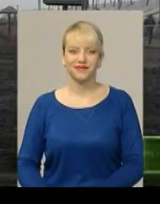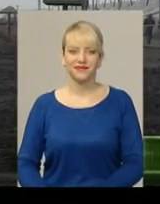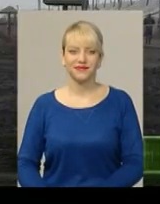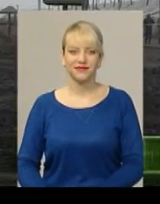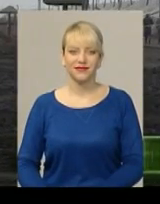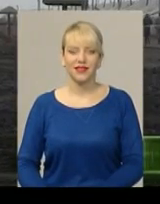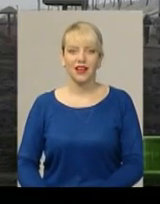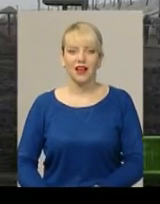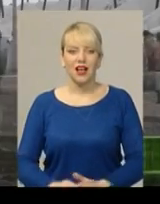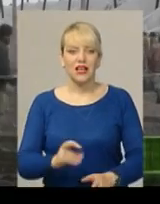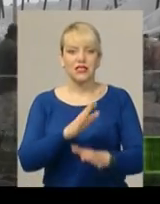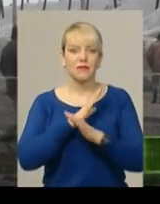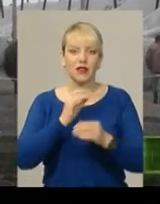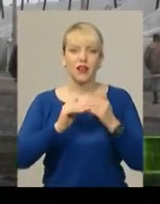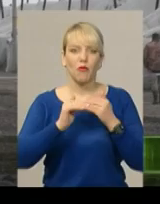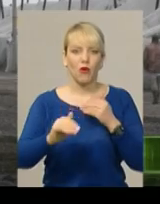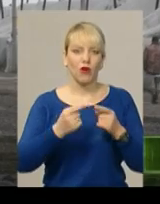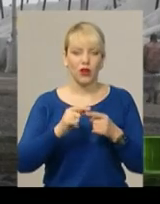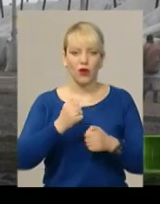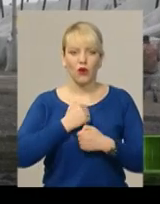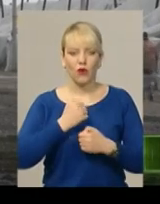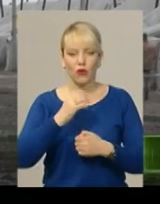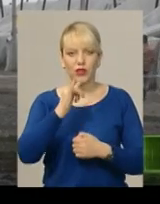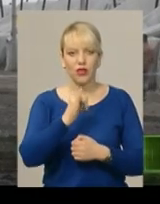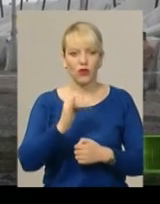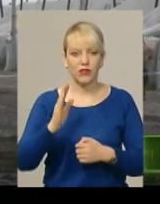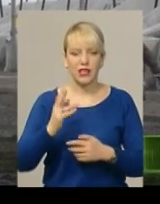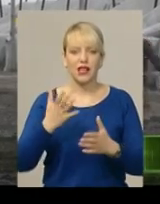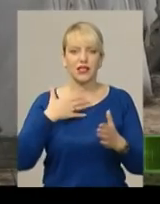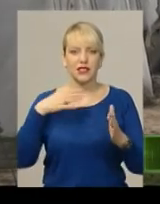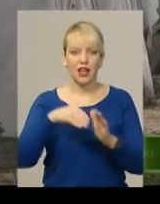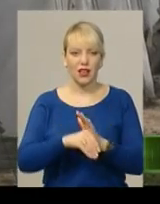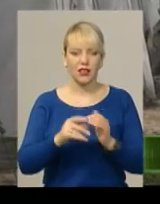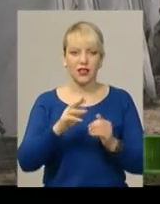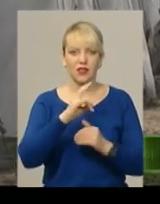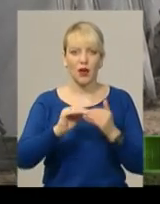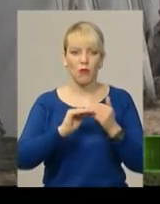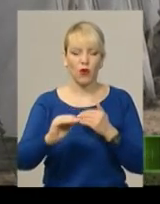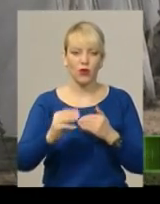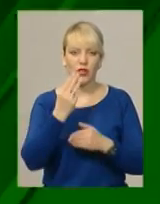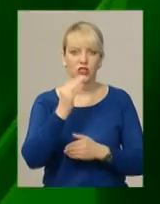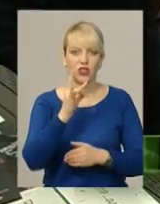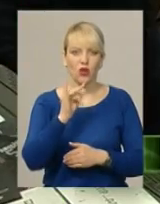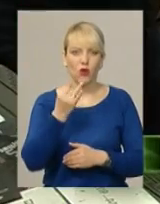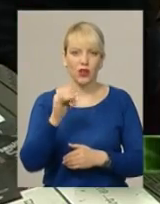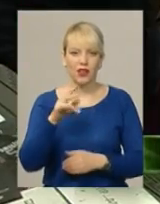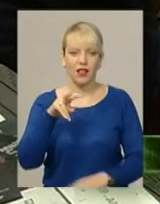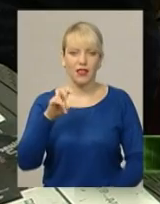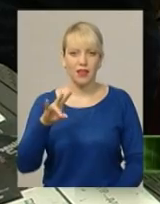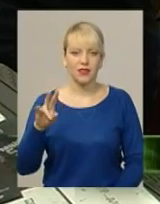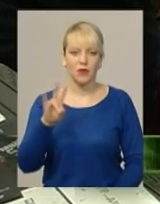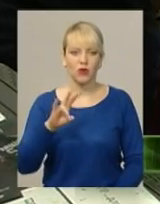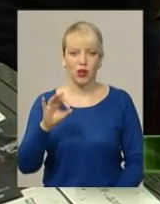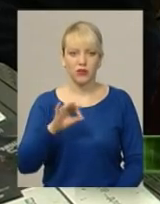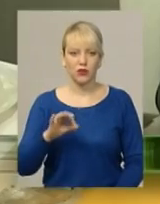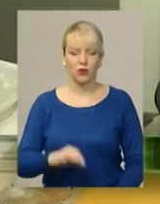Смерть на полігоні. Ігоря Ховенця, який загинув у пожежі на полігоні «Широкий лан», поховають у Ярмолинцях. Свідоме